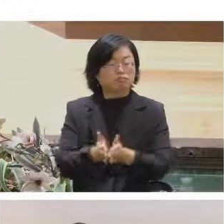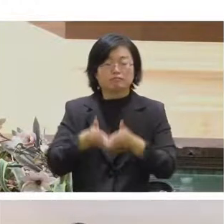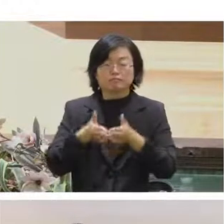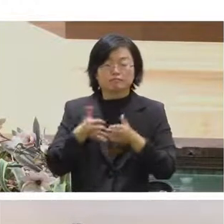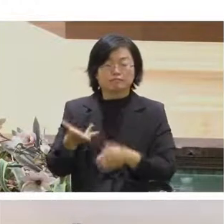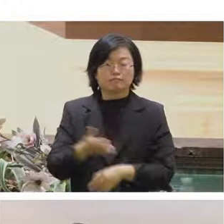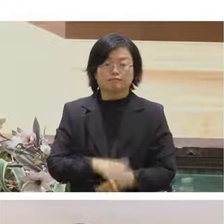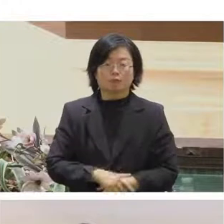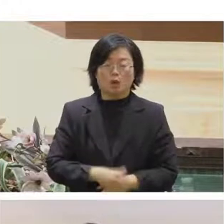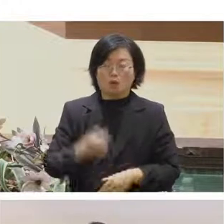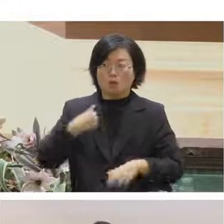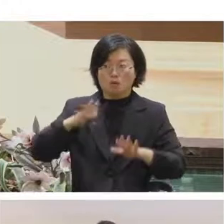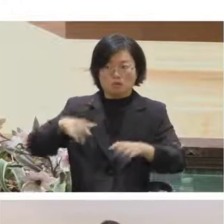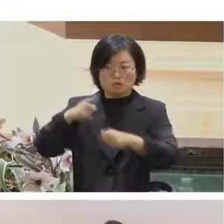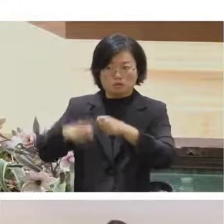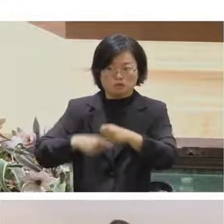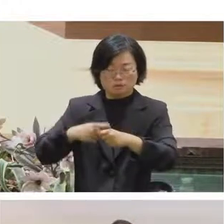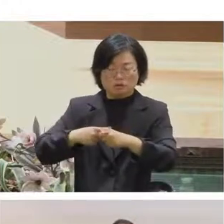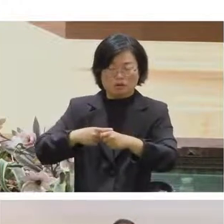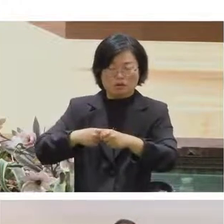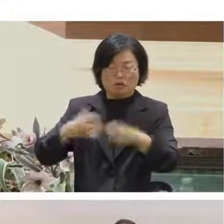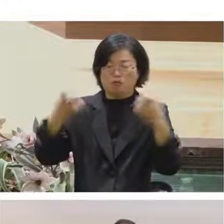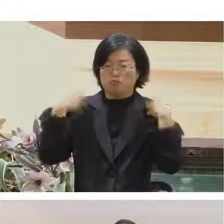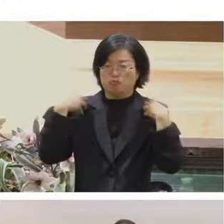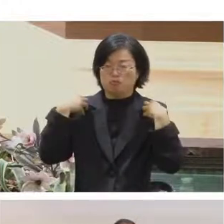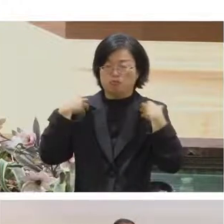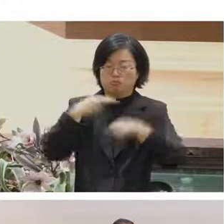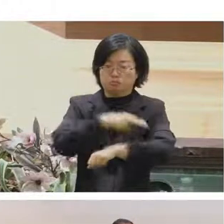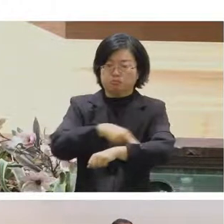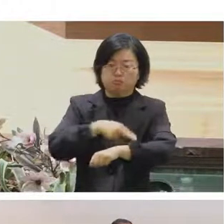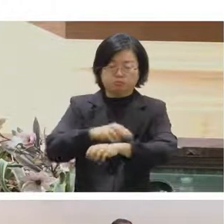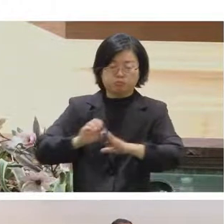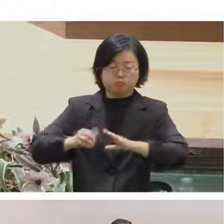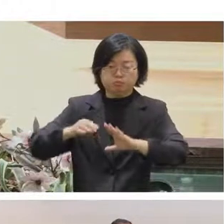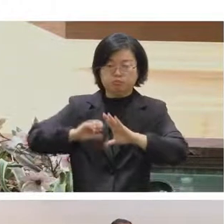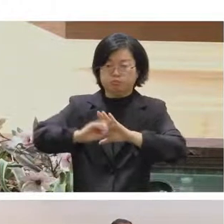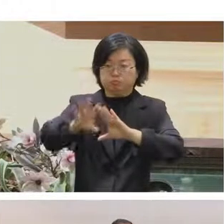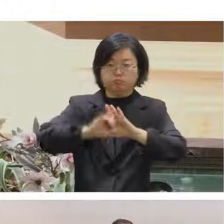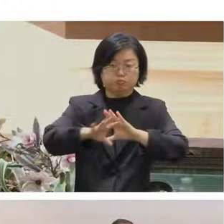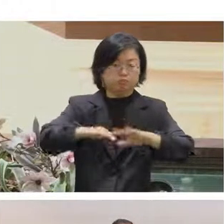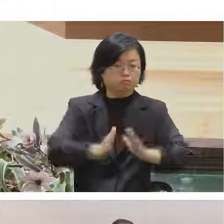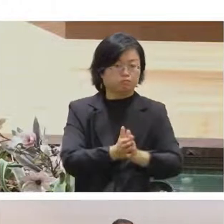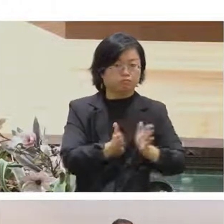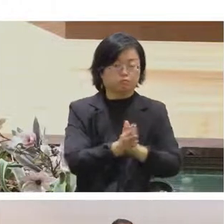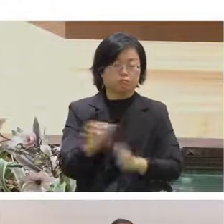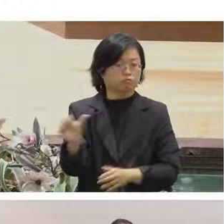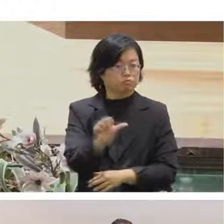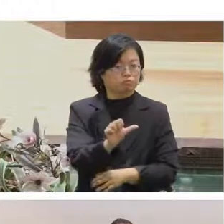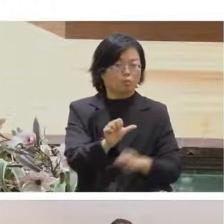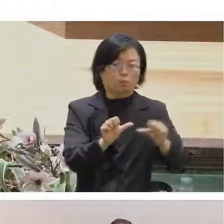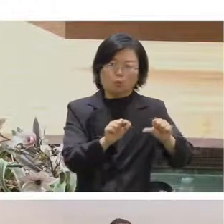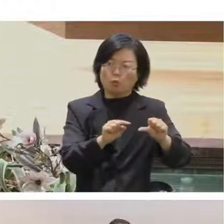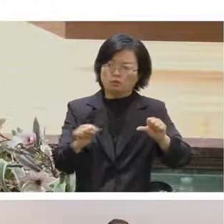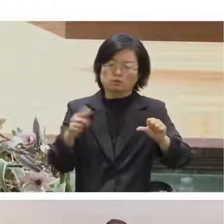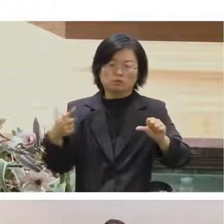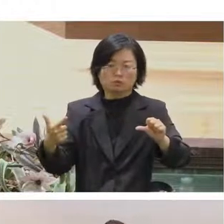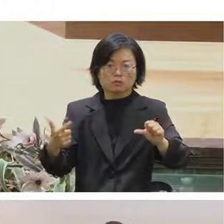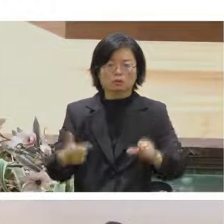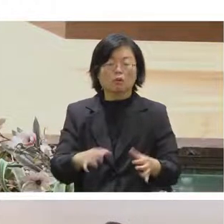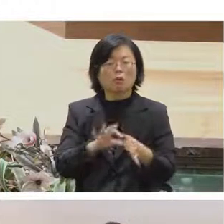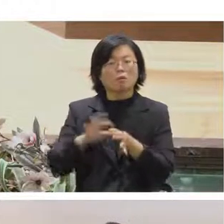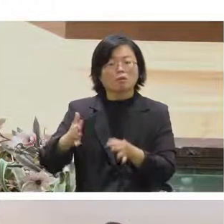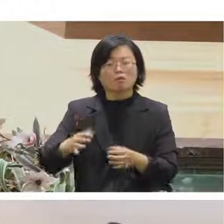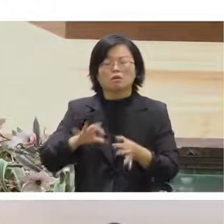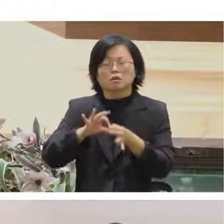大概快五六長的直播那為什麼要做呢是因為我們知道因為因應疫情我們更覺得除了